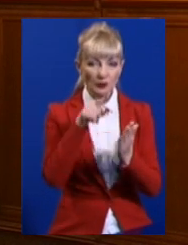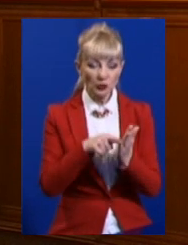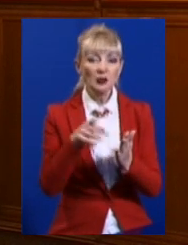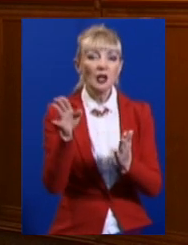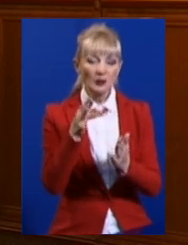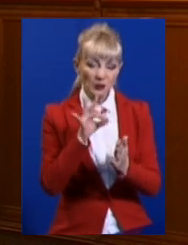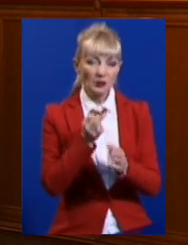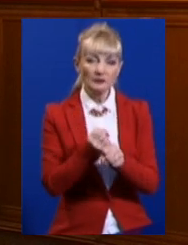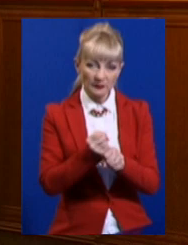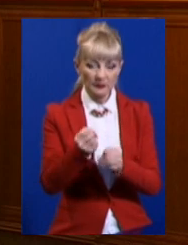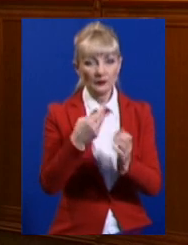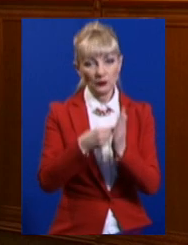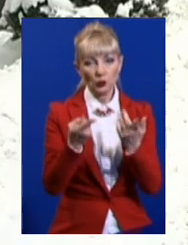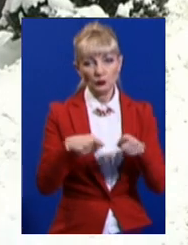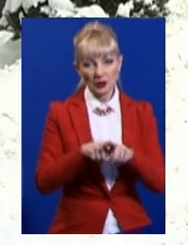викуп таких об'єктів.